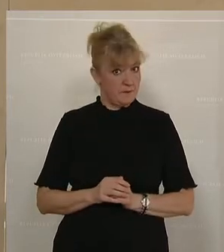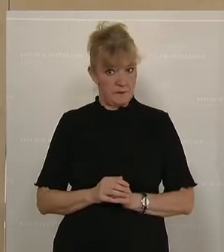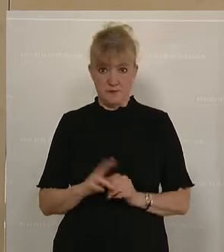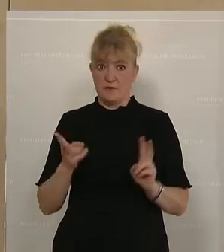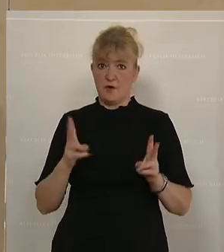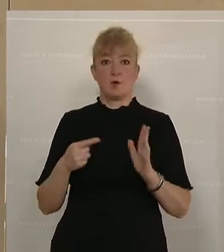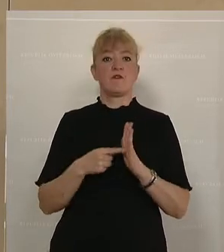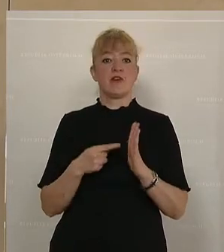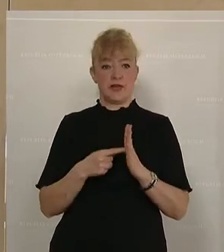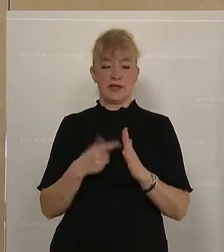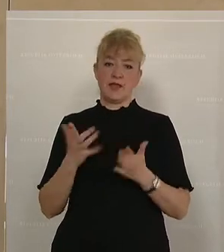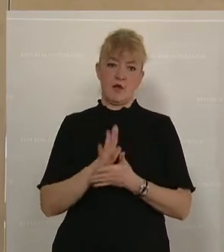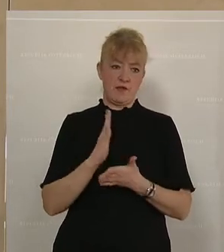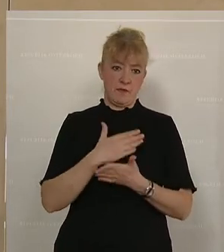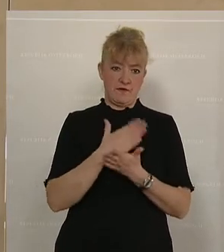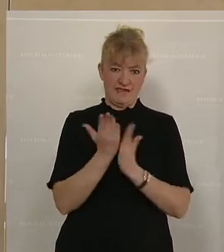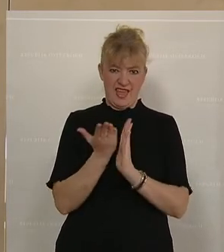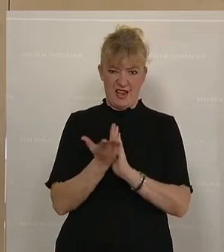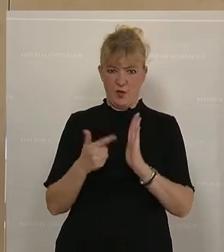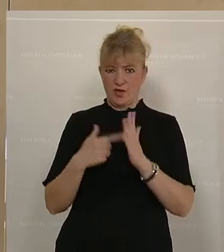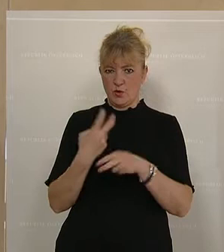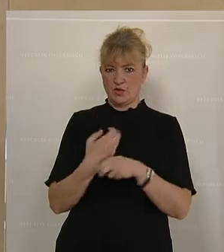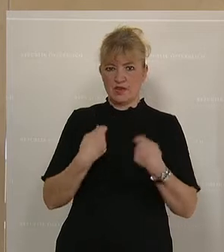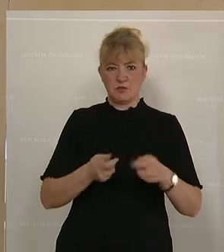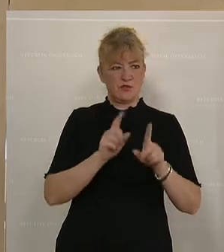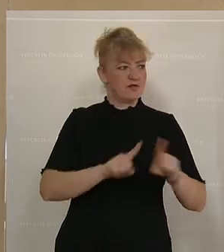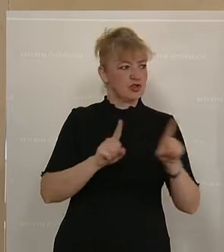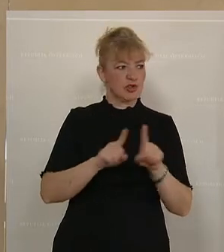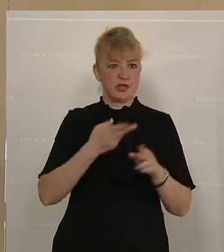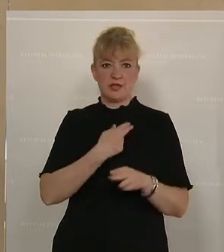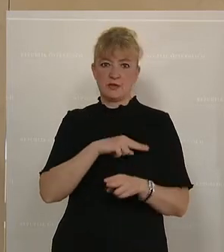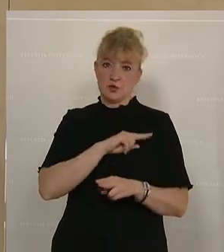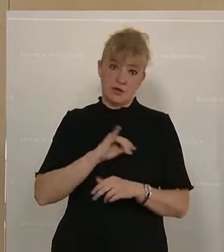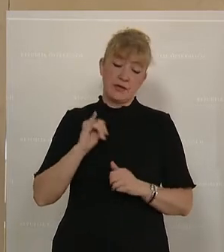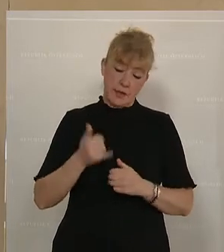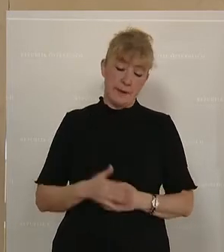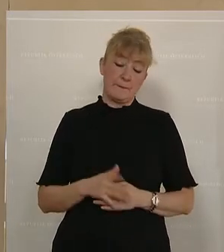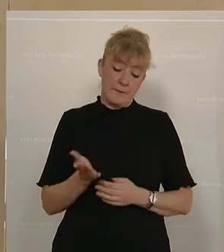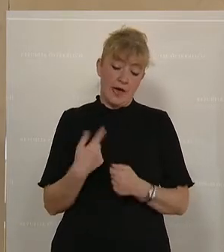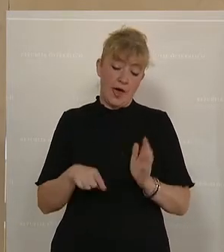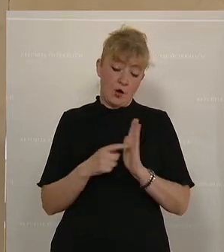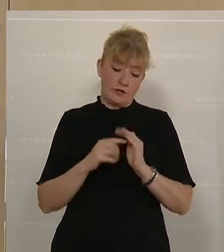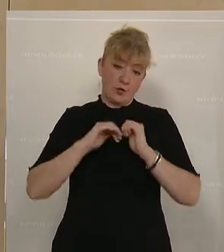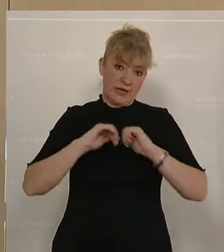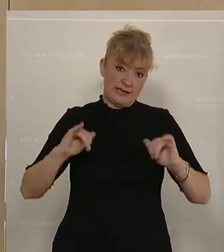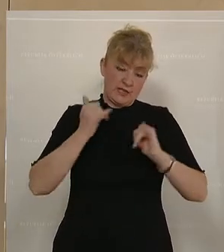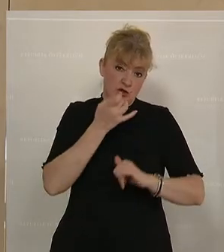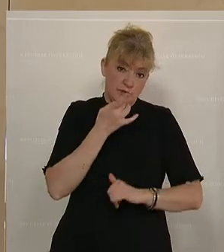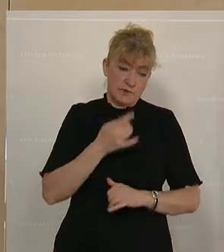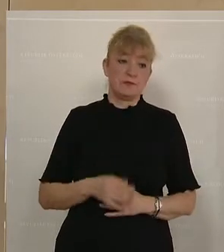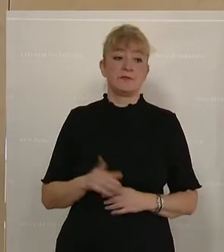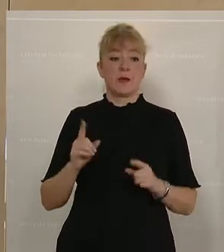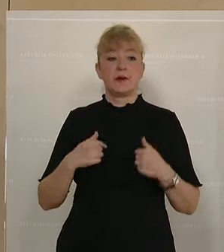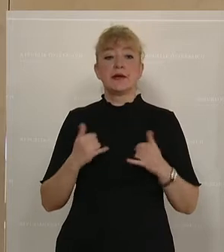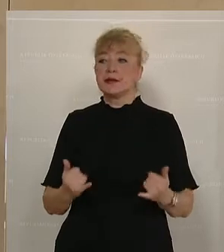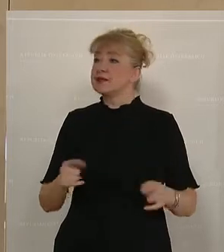aufgrund der Aufgabenverteilung in Österreich verschiedene Zuständigkeiten haben. Ja, das ist eine eigene Herausforderung. Und ich möchte daher allen danken,